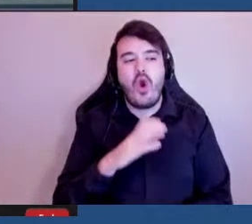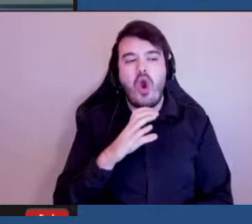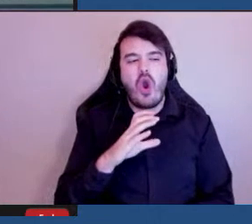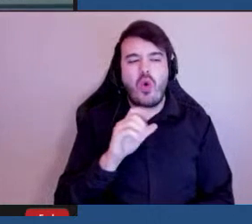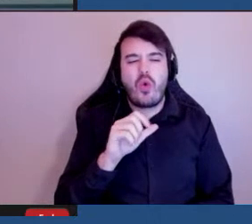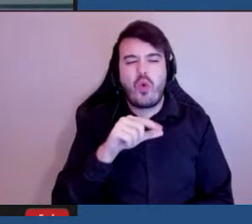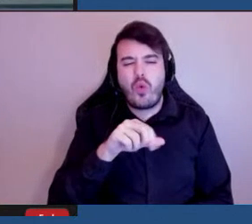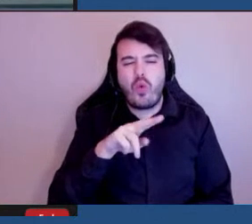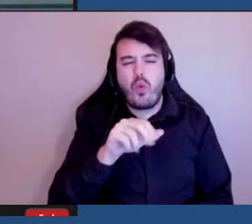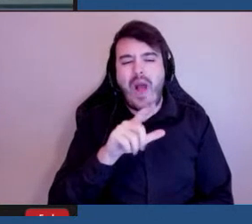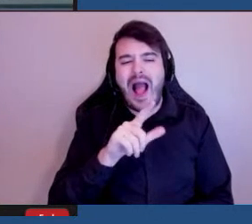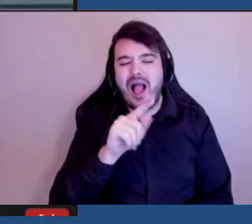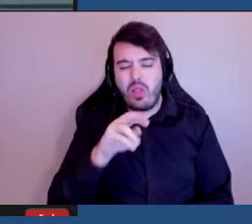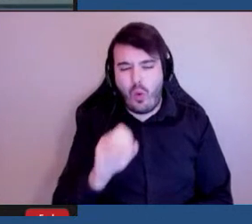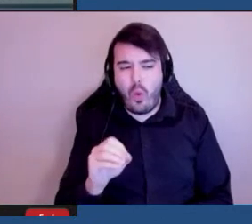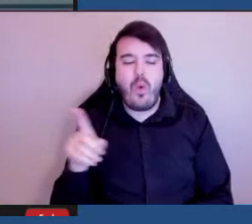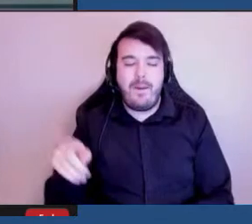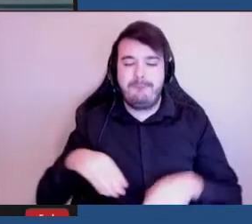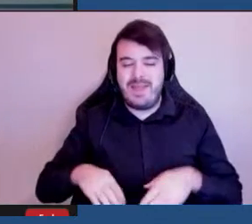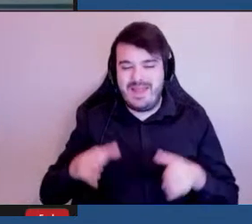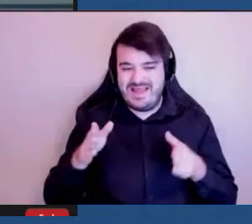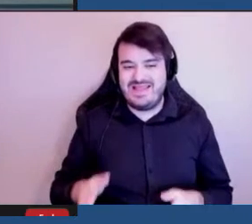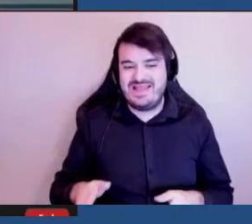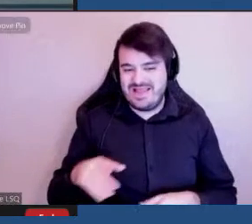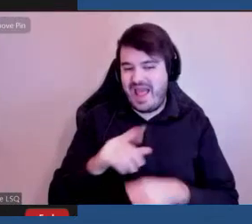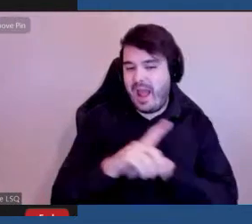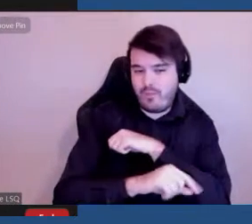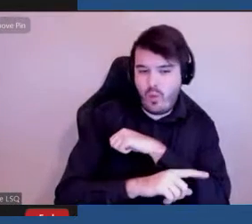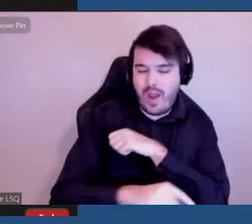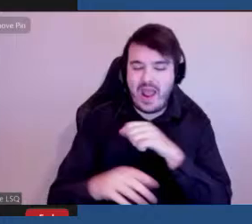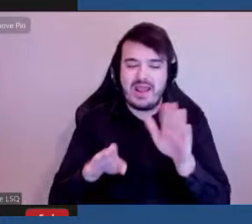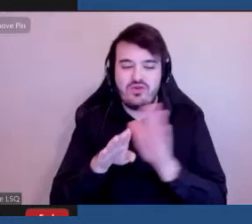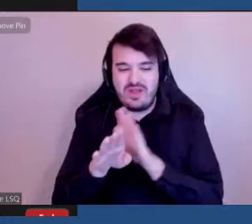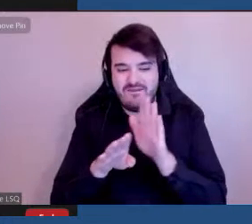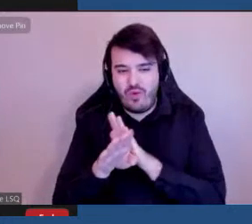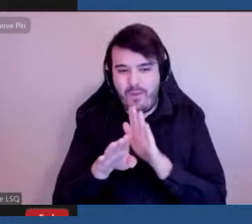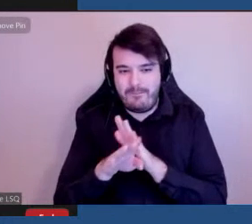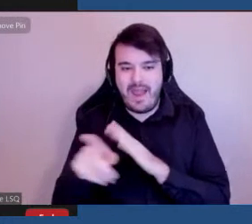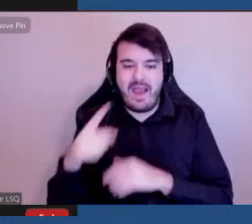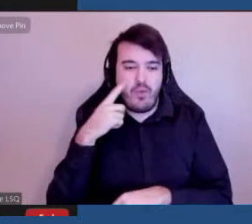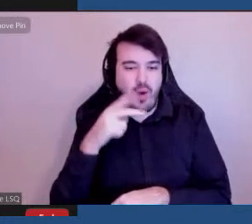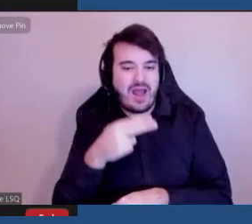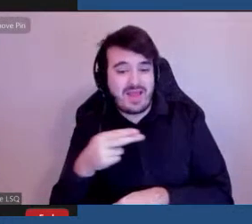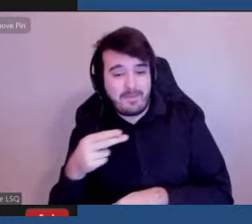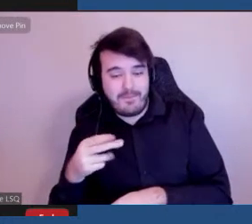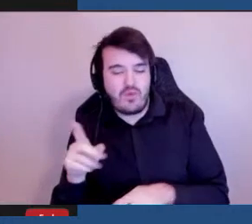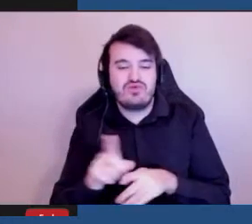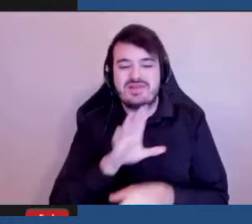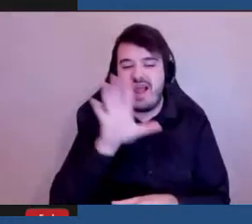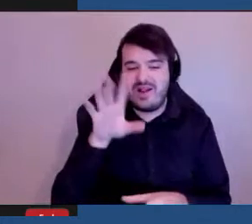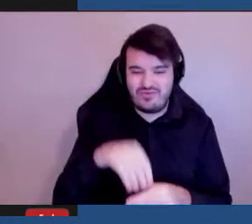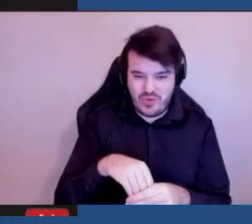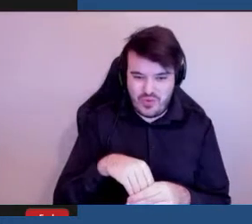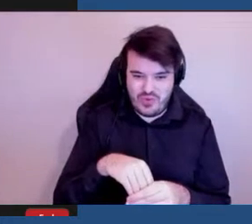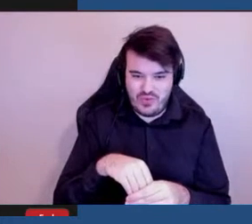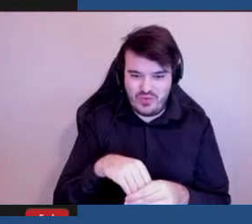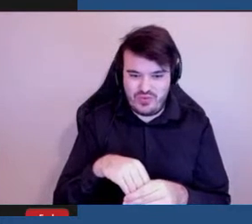la ministre de l'Emploi et du Développement des handicaps et de l'Inclusion. L